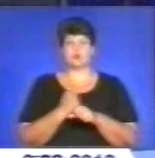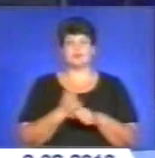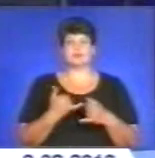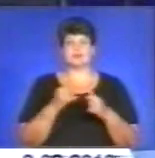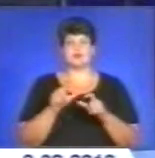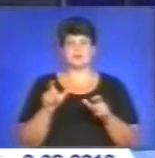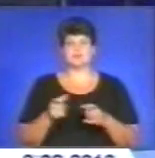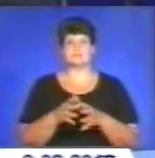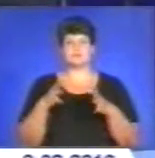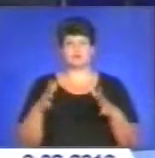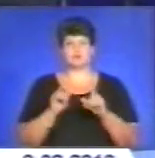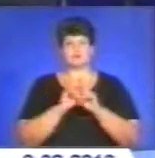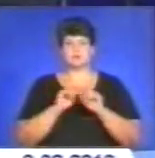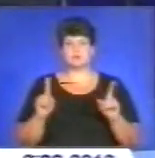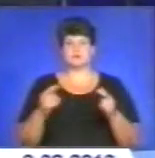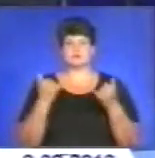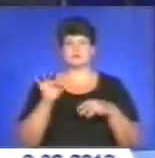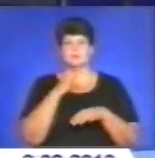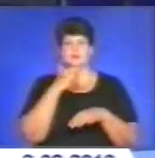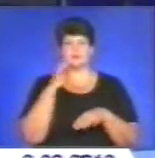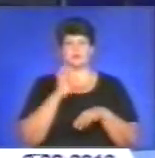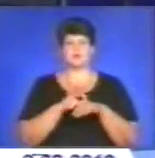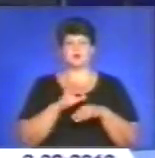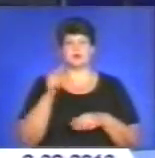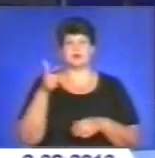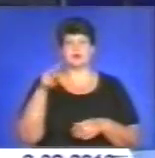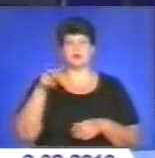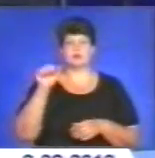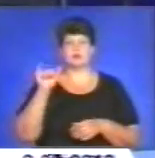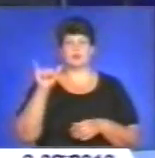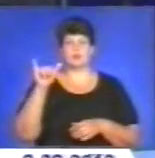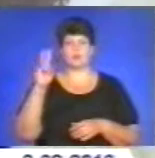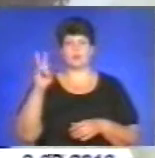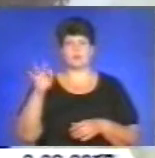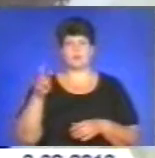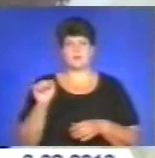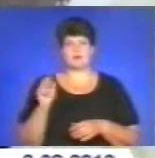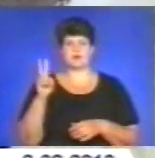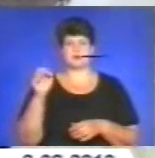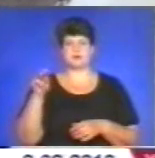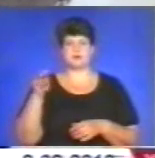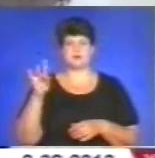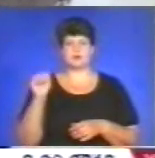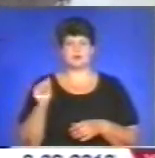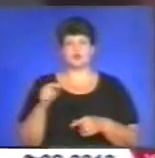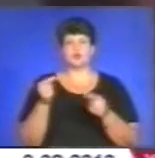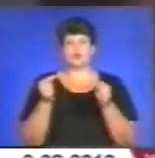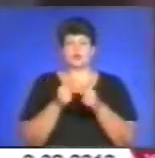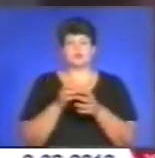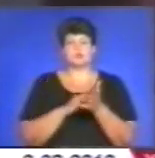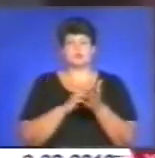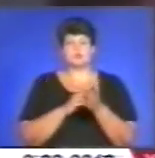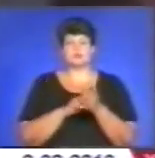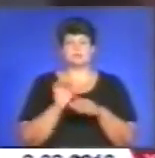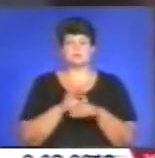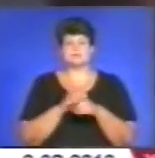помолочили, особливо на катаракту і глаукому. Деталі у сюжеті. Точну причину лікарів встановити не можуть,